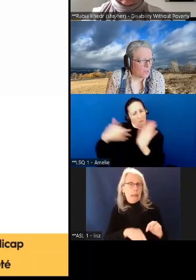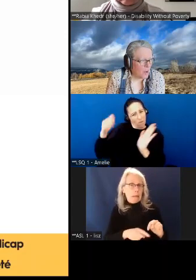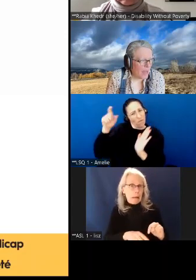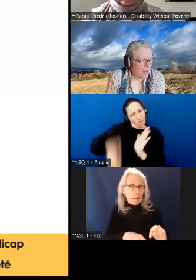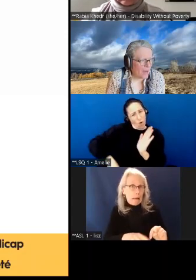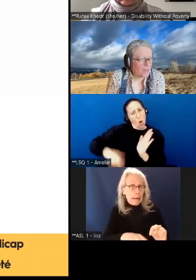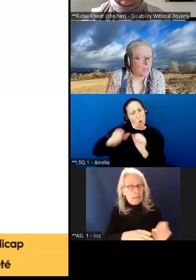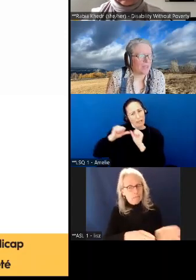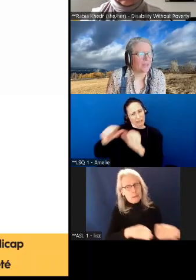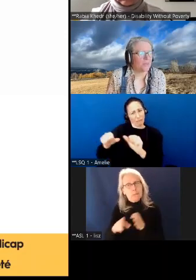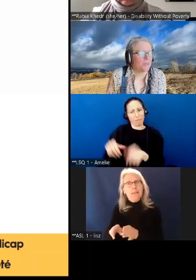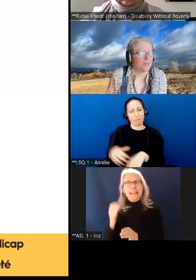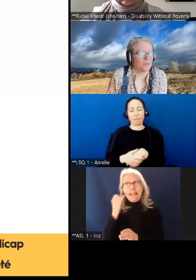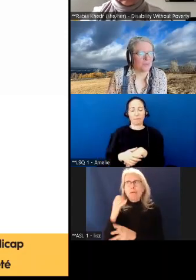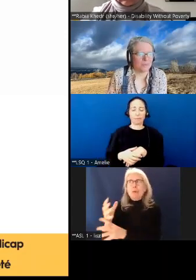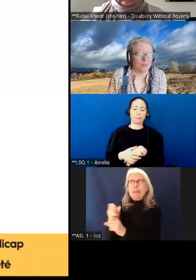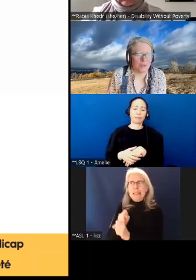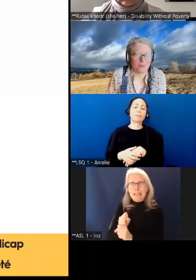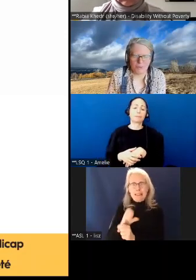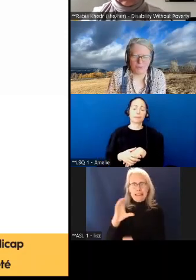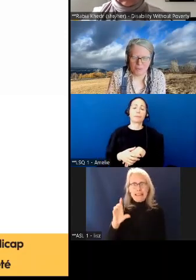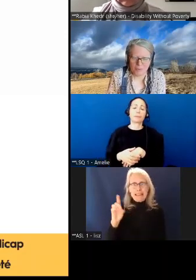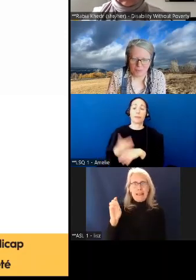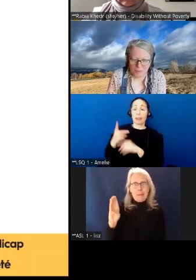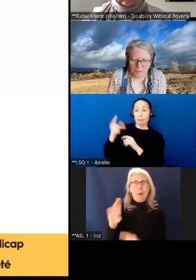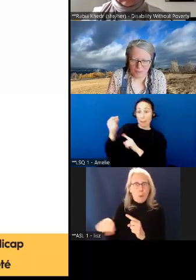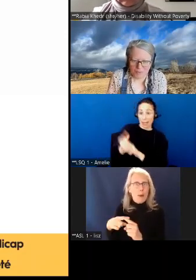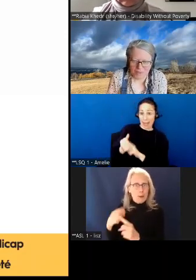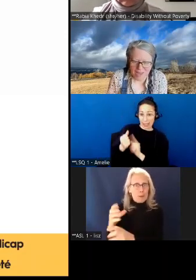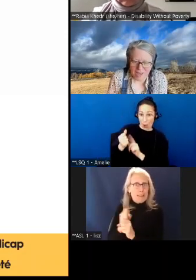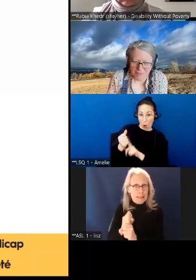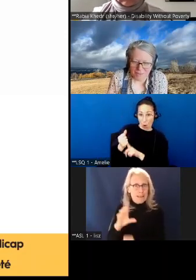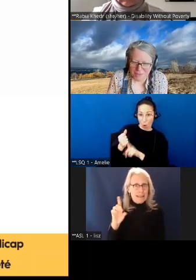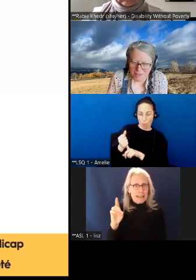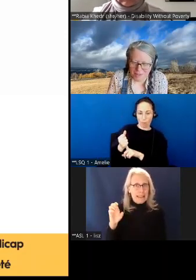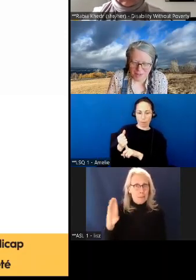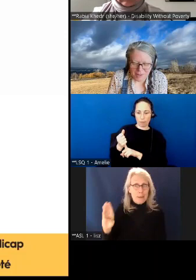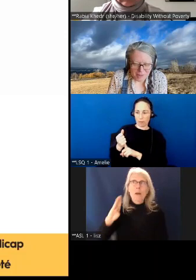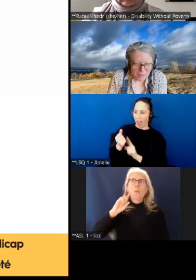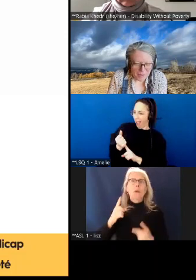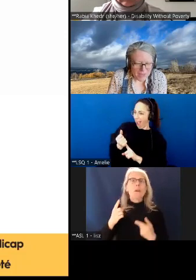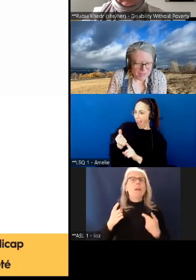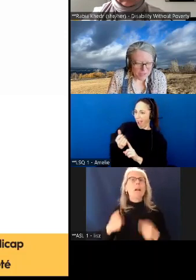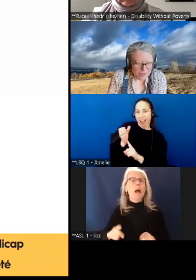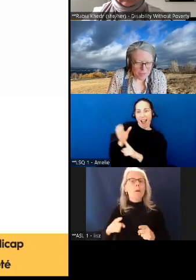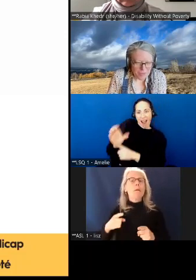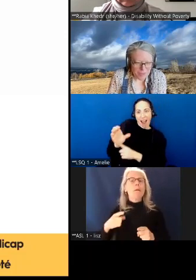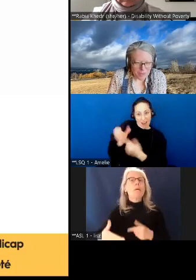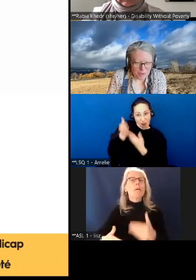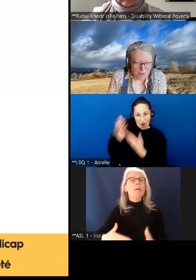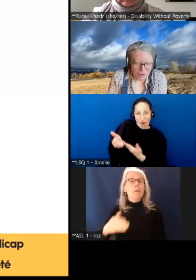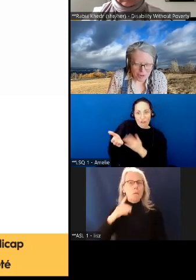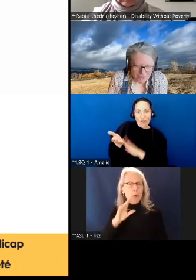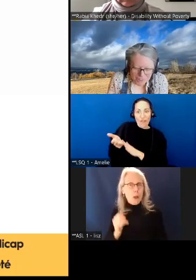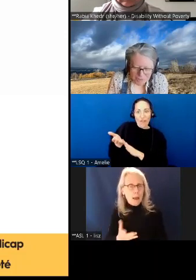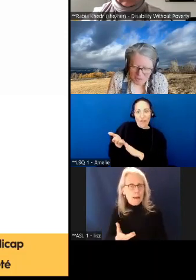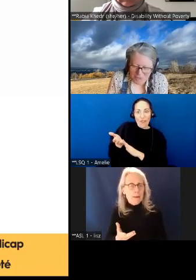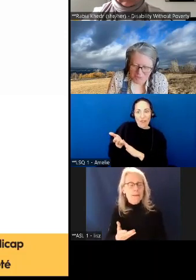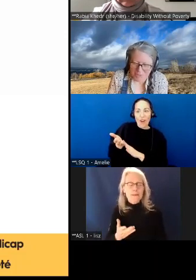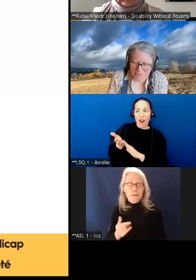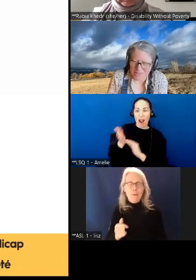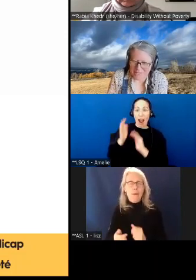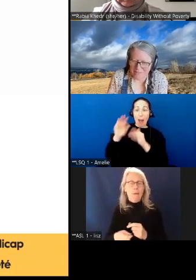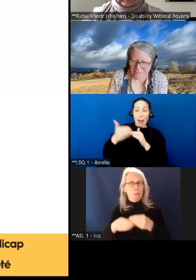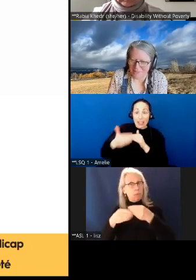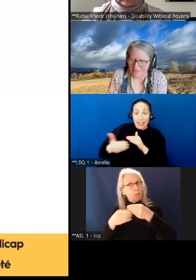penser qu'une fois que cette prestation commence à être offerte, ce qui pourrait se